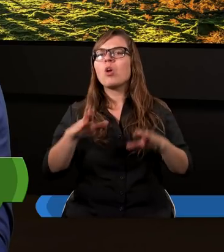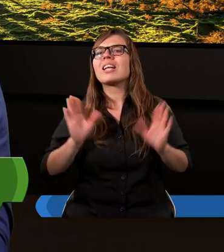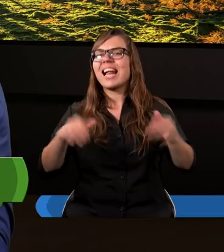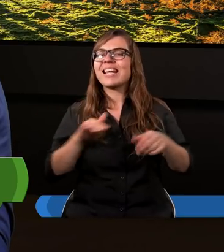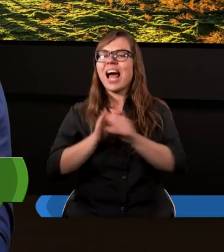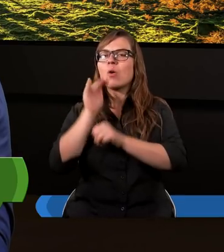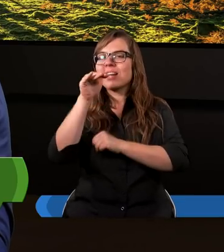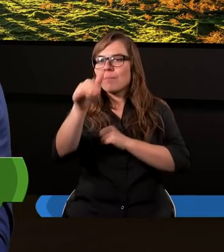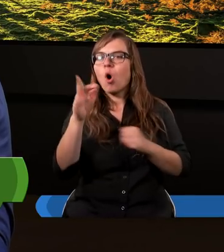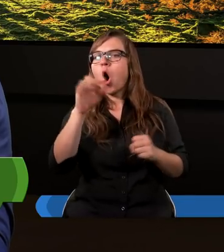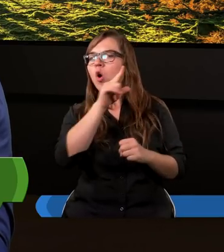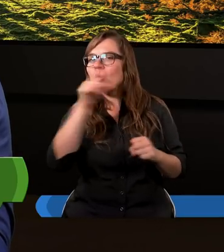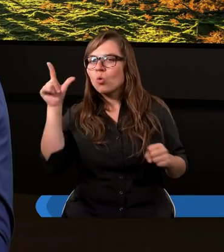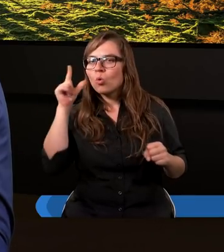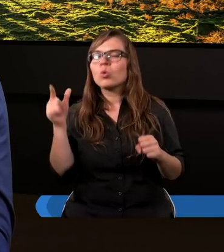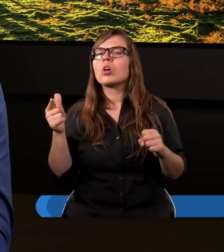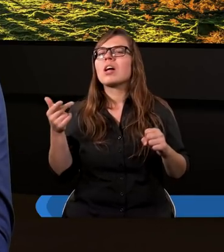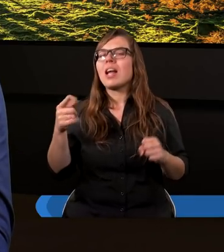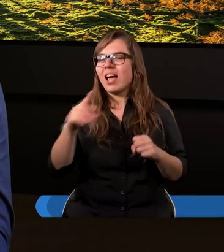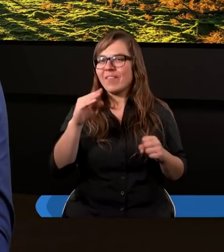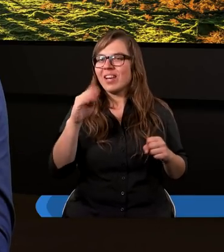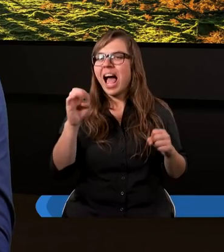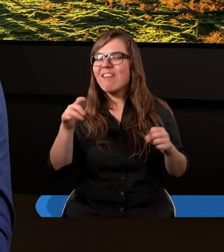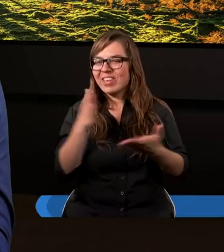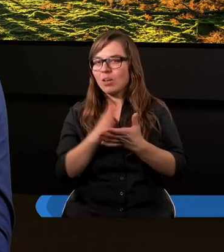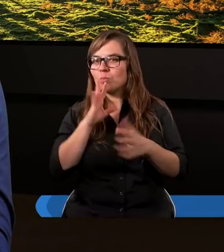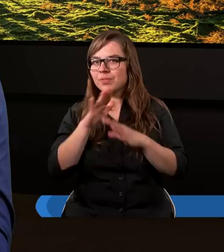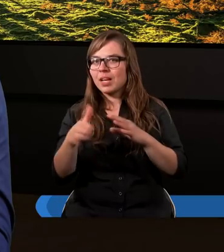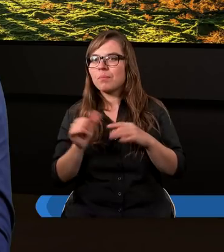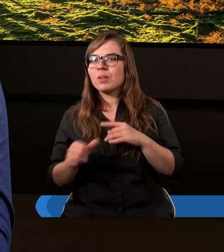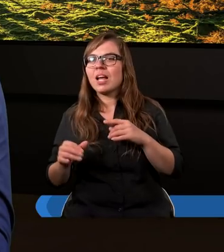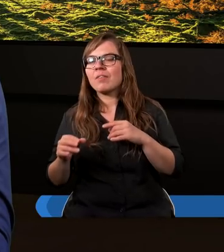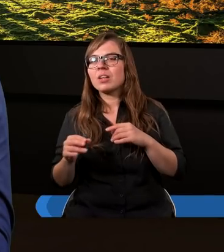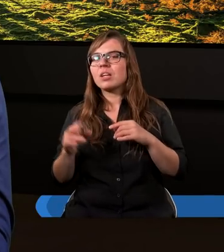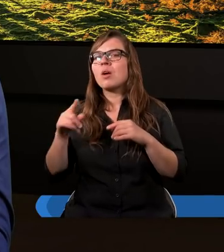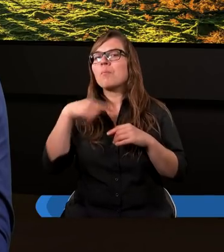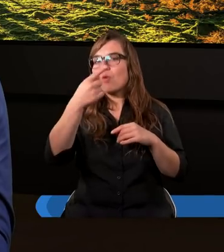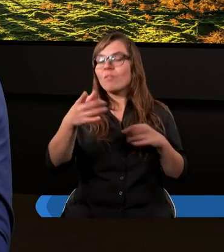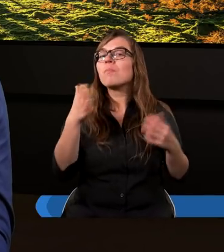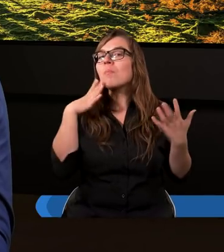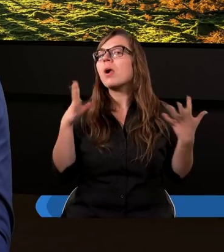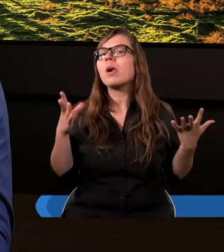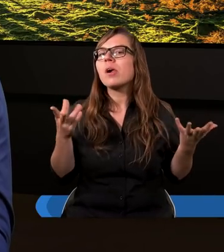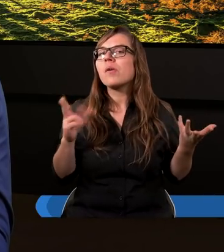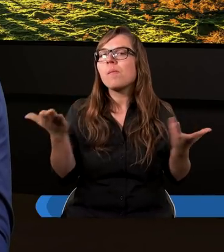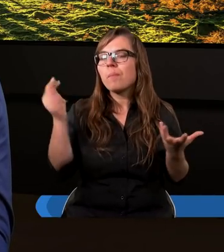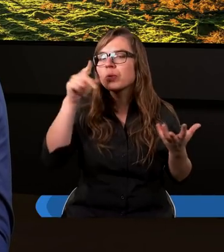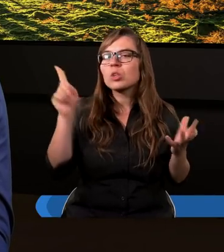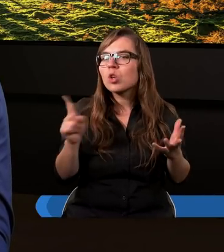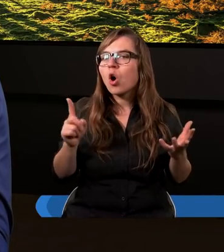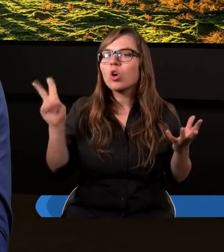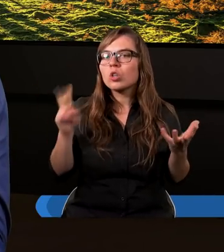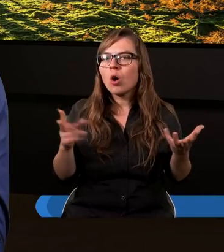zapowiedziane ludzkości, zapowiedziane wtedy Ewie. Było powiedziane, że przyjdzie ktoś. Przyjdzie